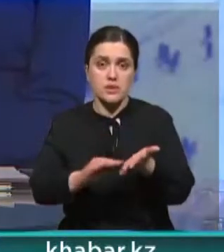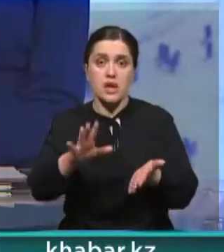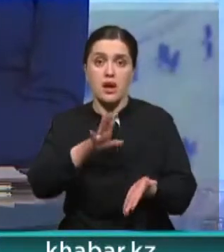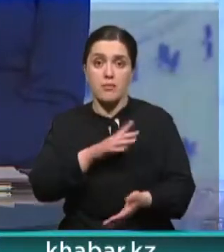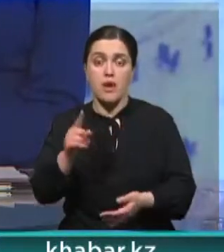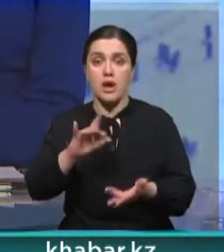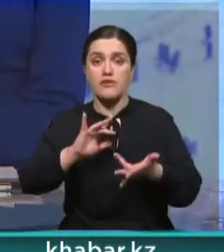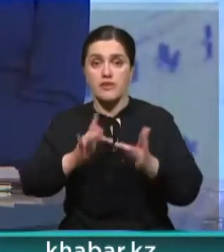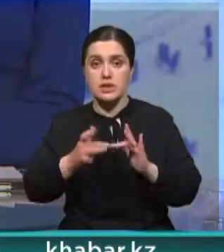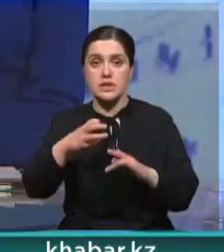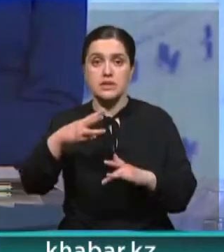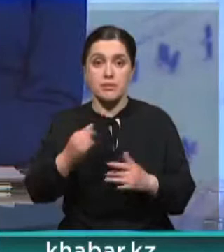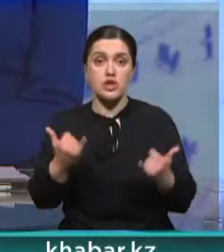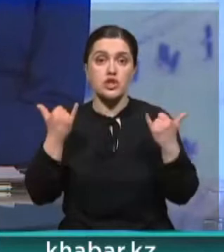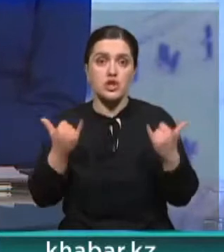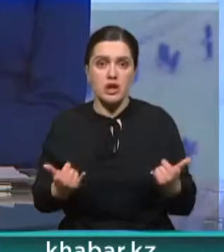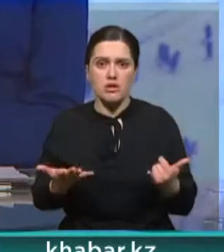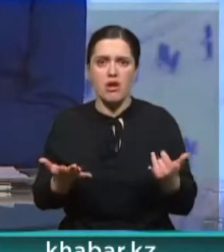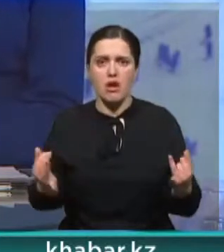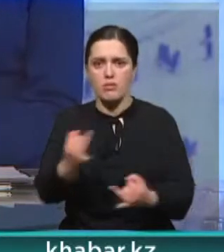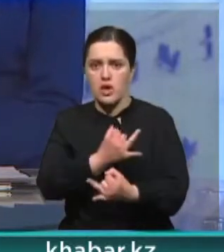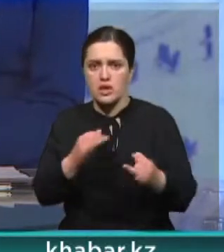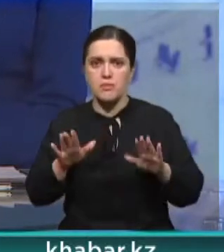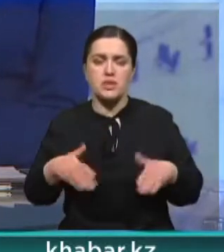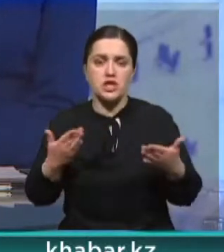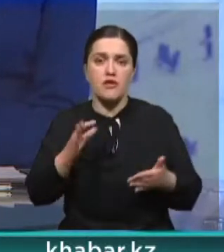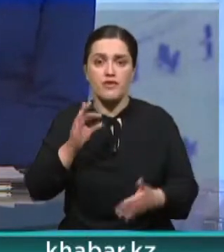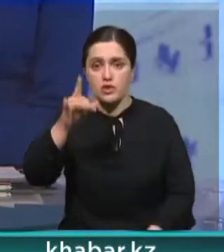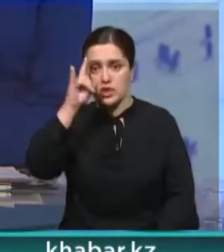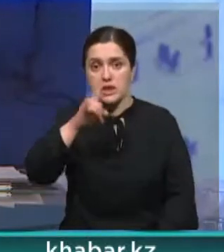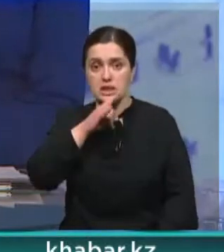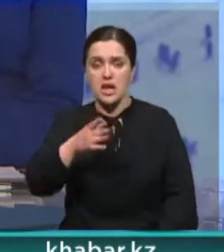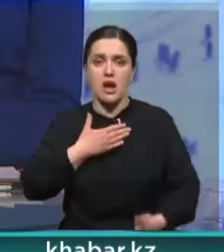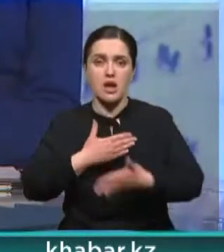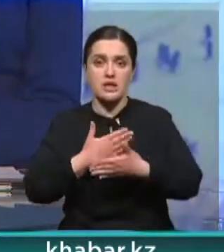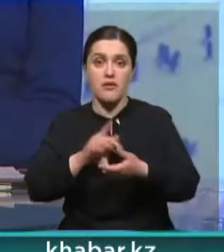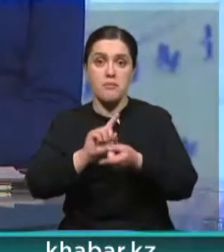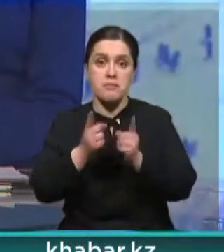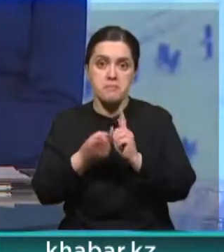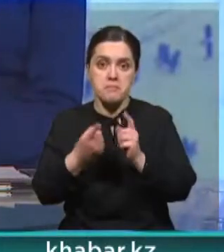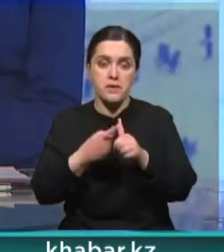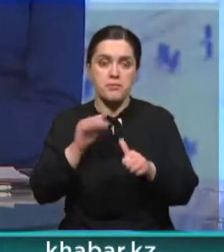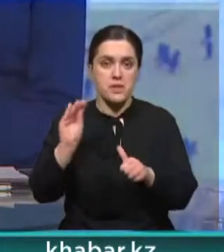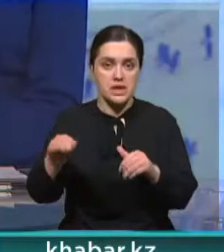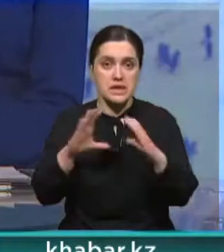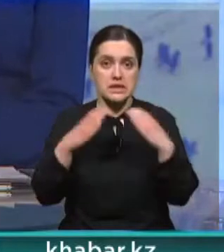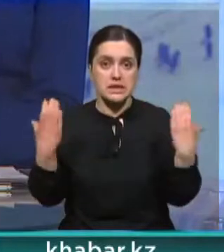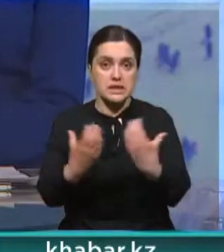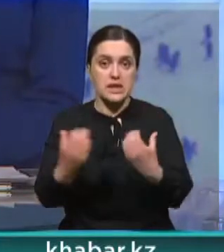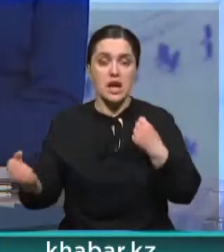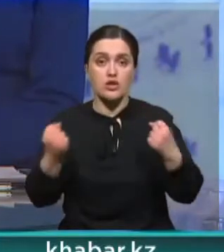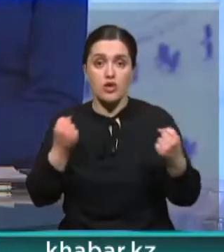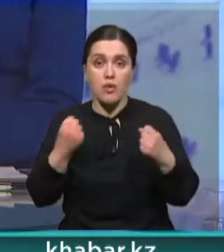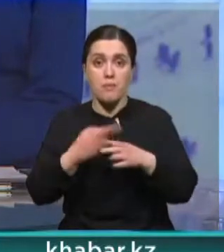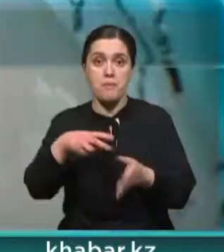Напомню, в соцсетях и СМИ сейчас бурно обсуждается предложение восточно-казахстанских активистов переименовать стадион.